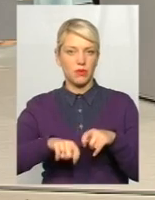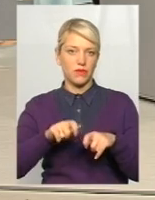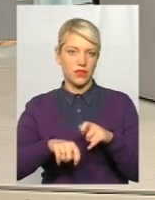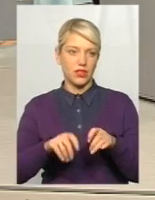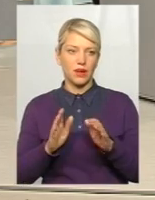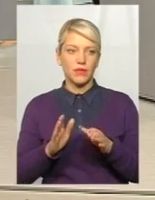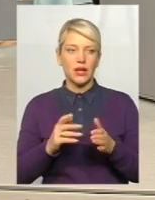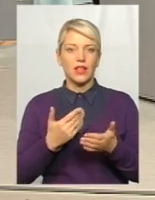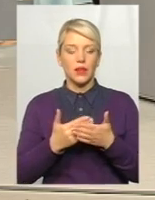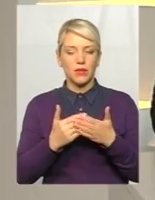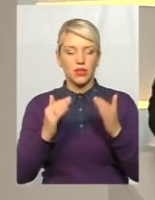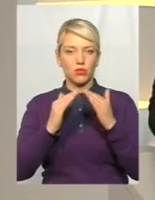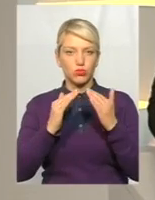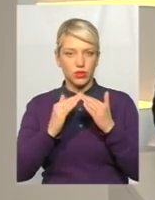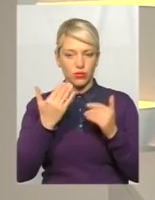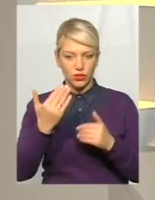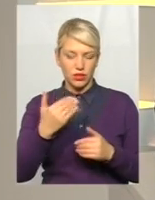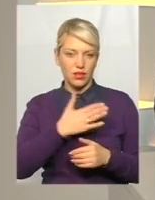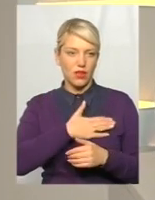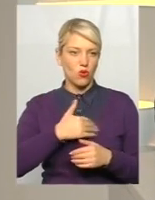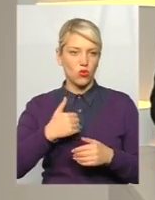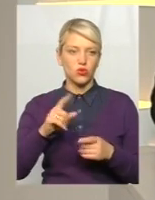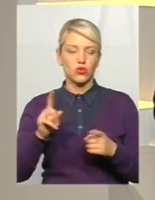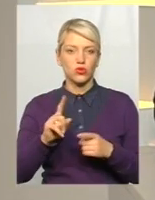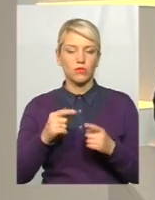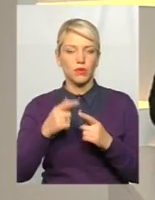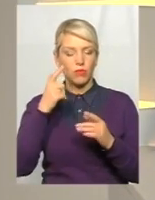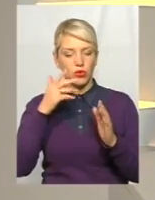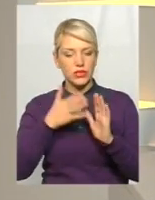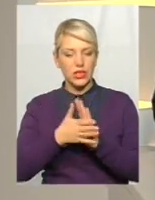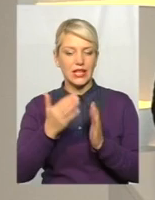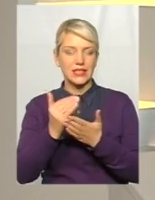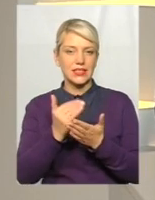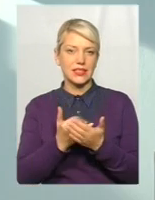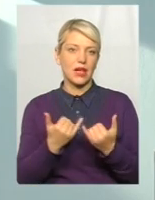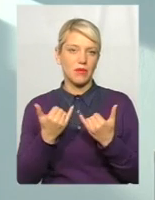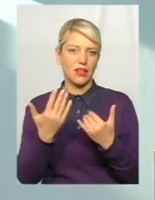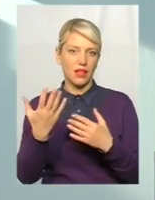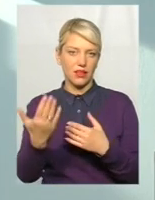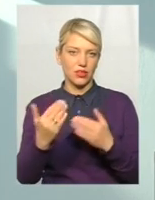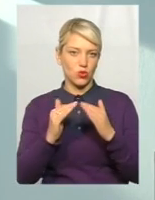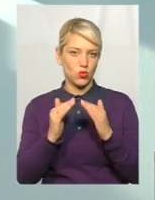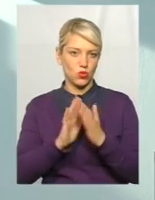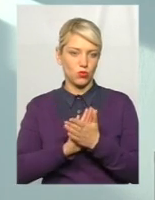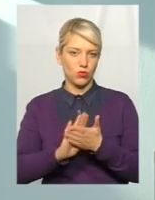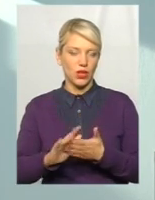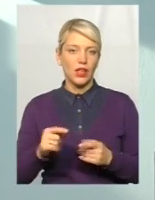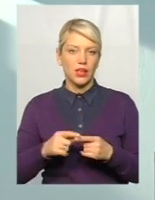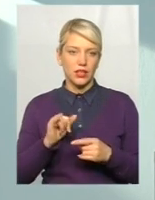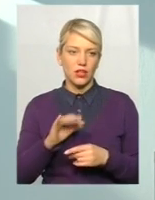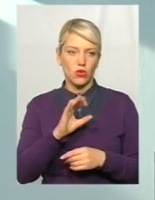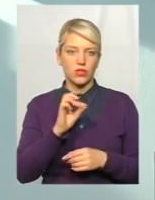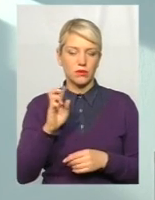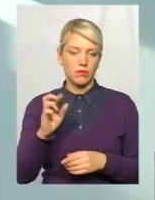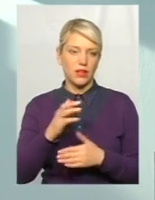мешканці будинку вирішили, що вони хотять, щоб це була така прозора система, і тоді вони вже там вирішують. В ОСББ мешканці захотіли,